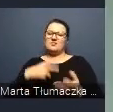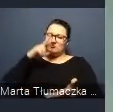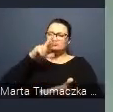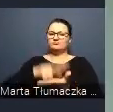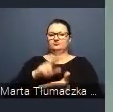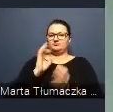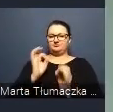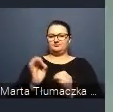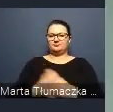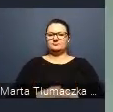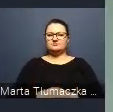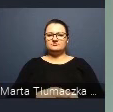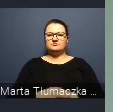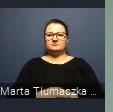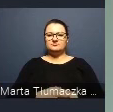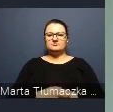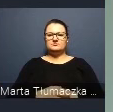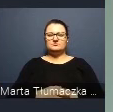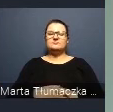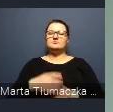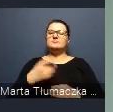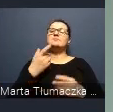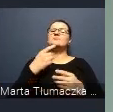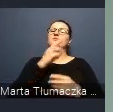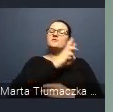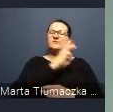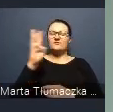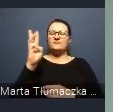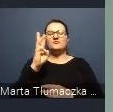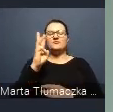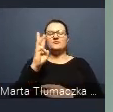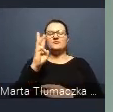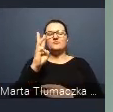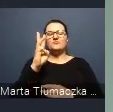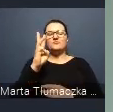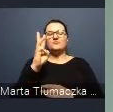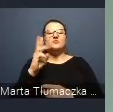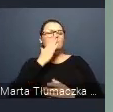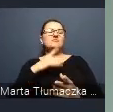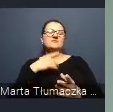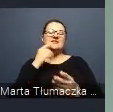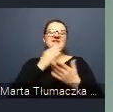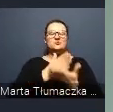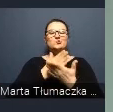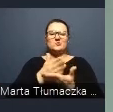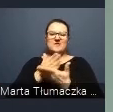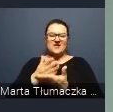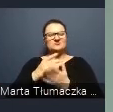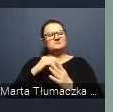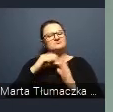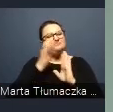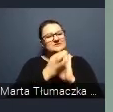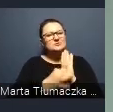Platforma ma charakter instruktażu pomocnego w przygotowaniu i prowadzeniu terapii opartej na